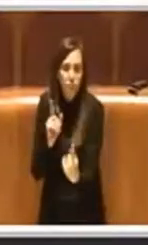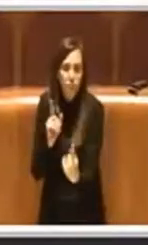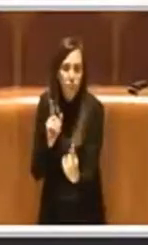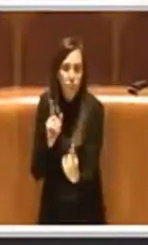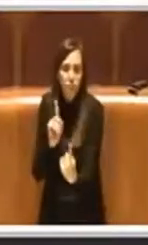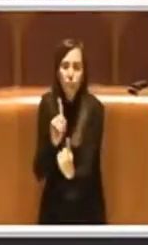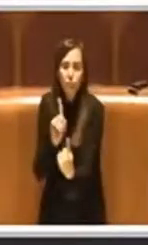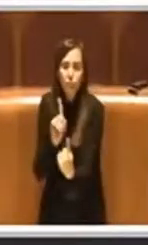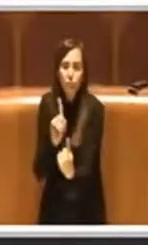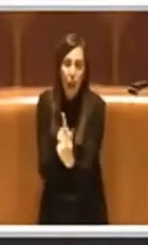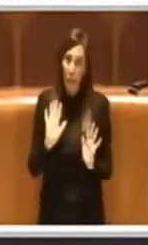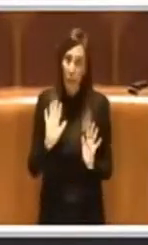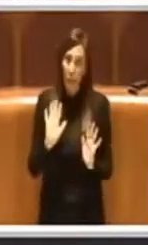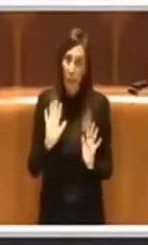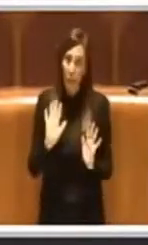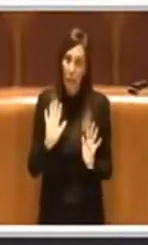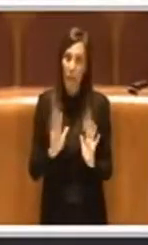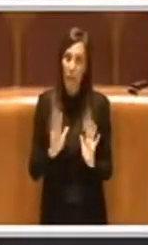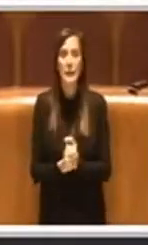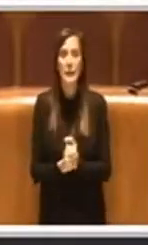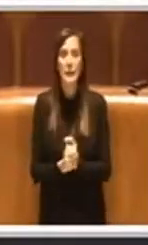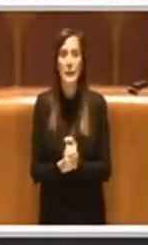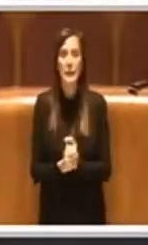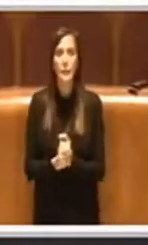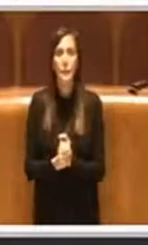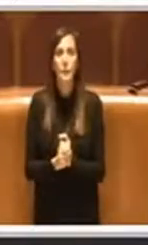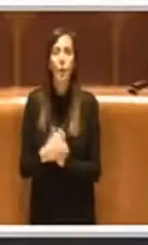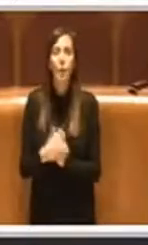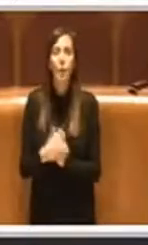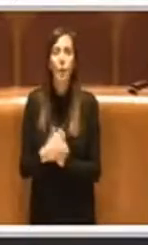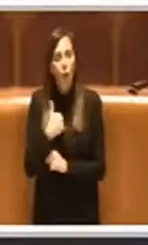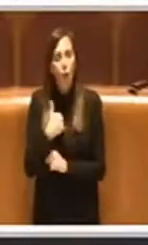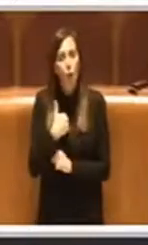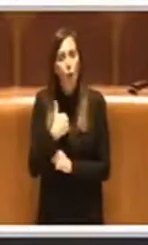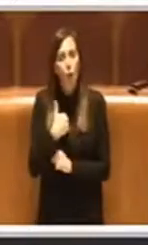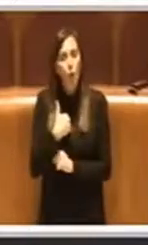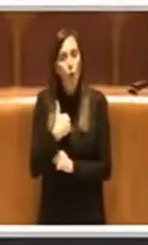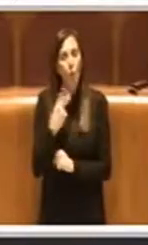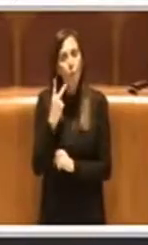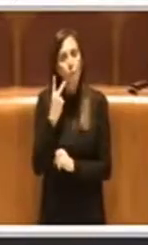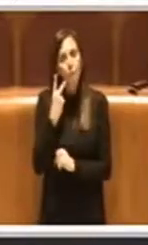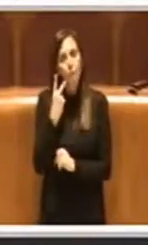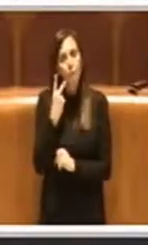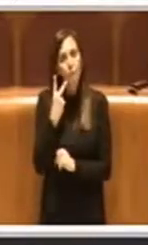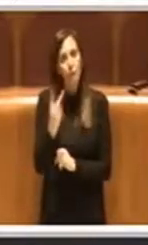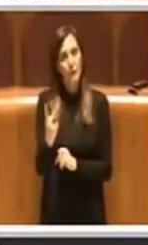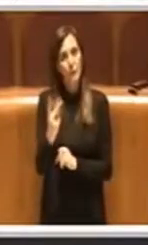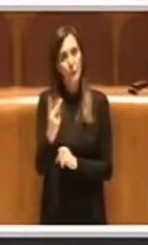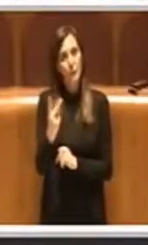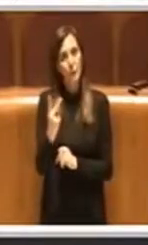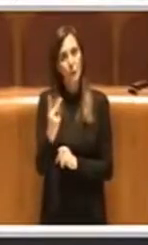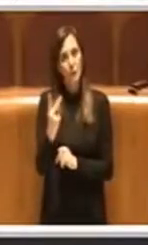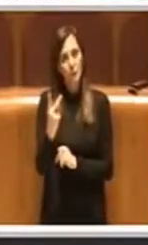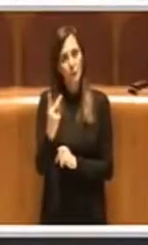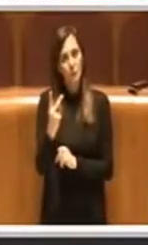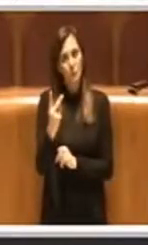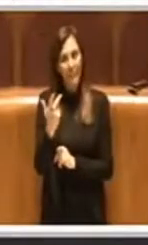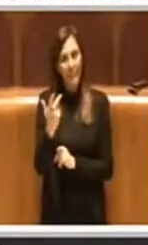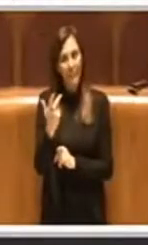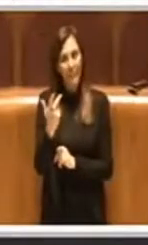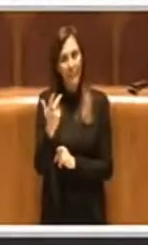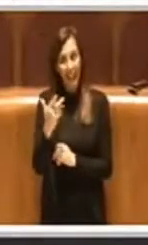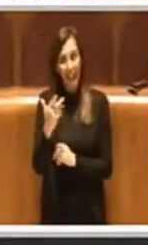importante. Io noto una cosa, devo dire, che con l'avvicinarsi delle